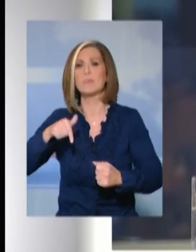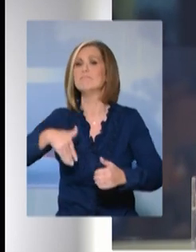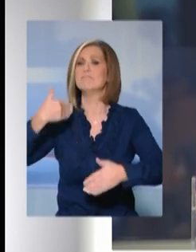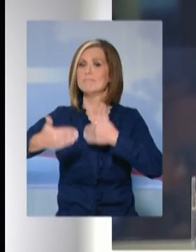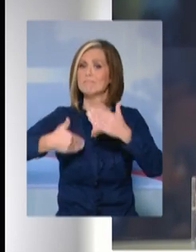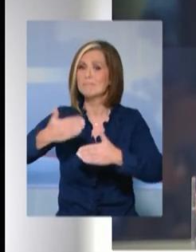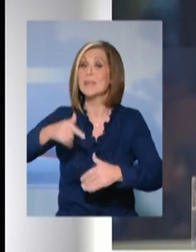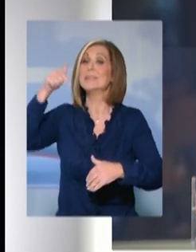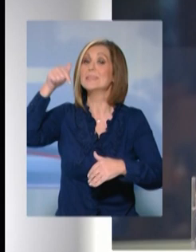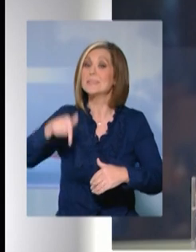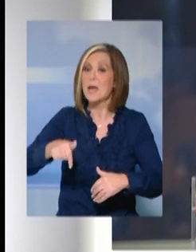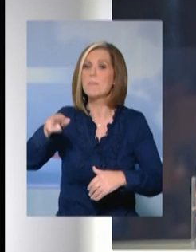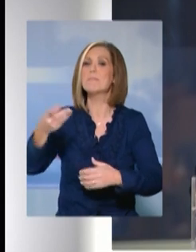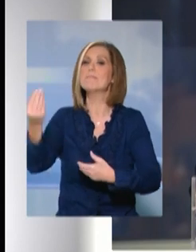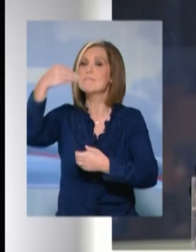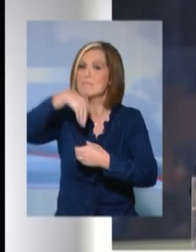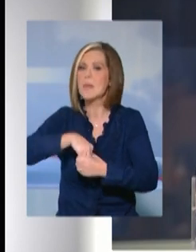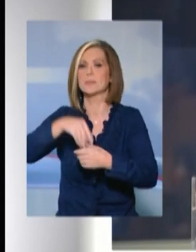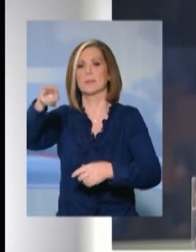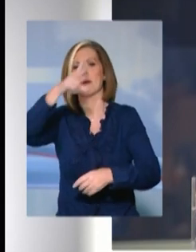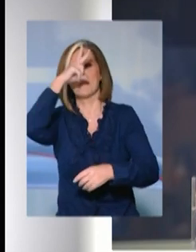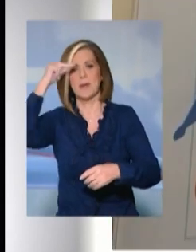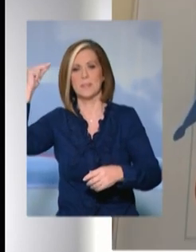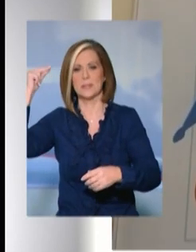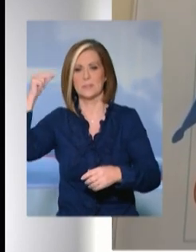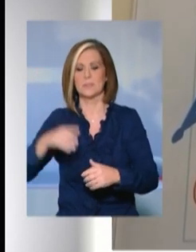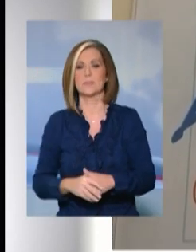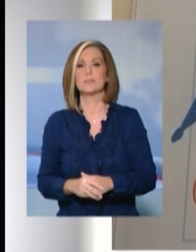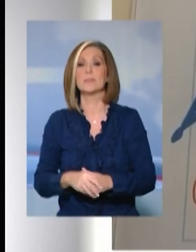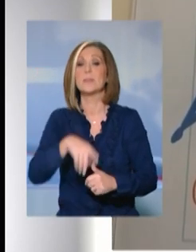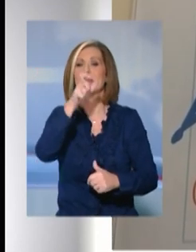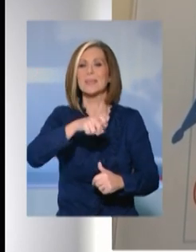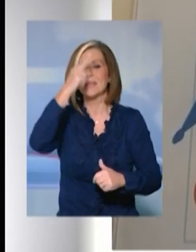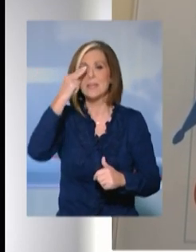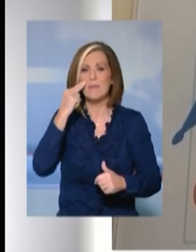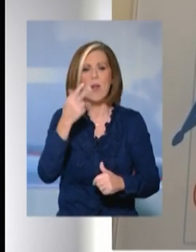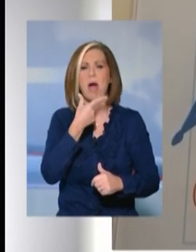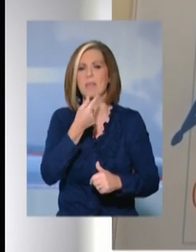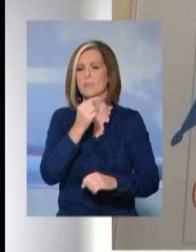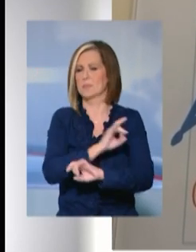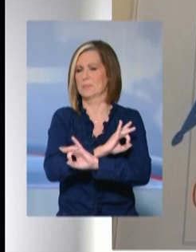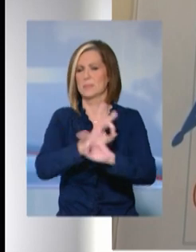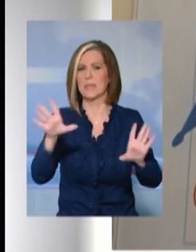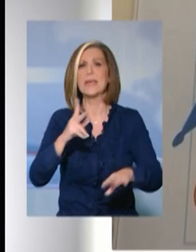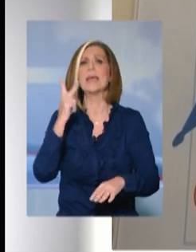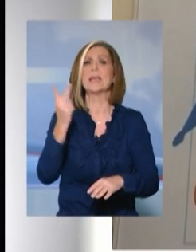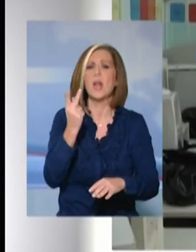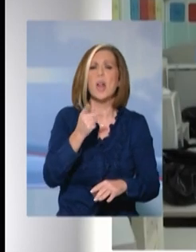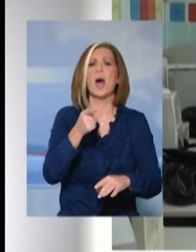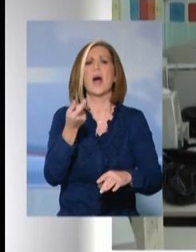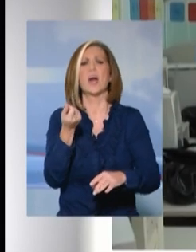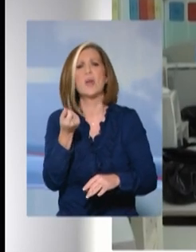ώστε σήμερα να αποτελούν μέλη της ακαδημαϊκής κοινότητας της πόλης. Για τον Γιώργο τίποτα δεν ήρθε εύκολα. Το κοινωνικό και οικονομικό του